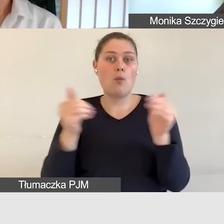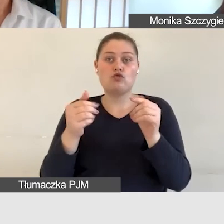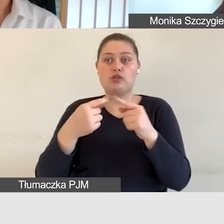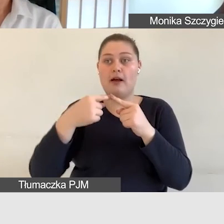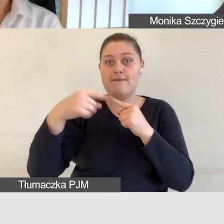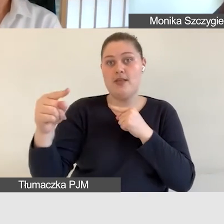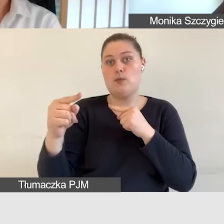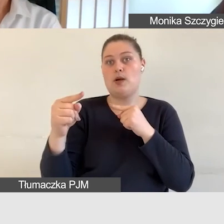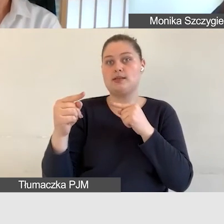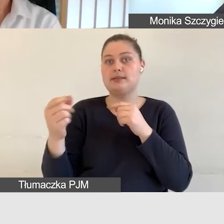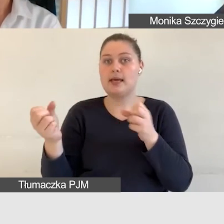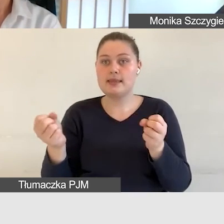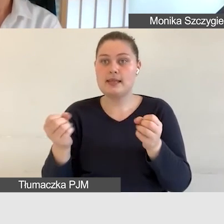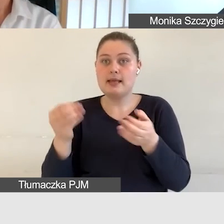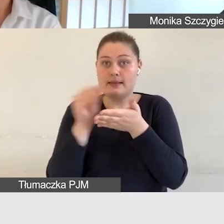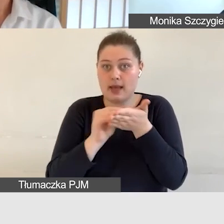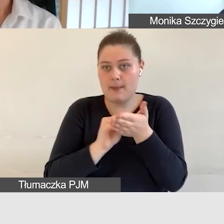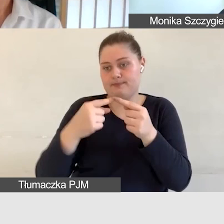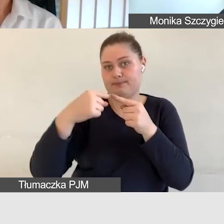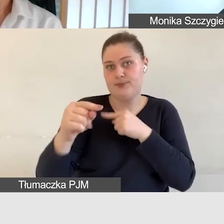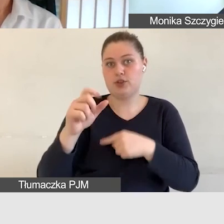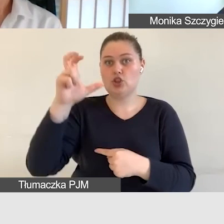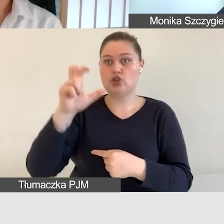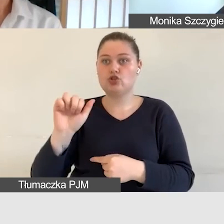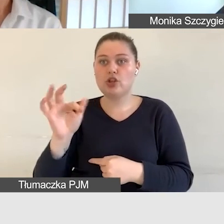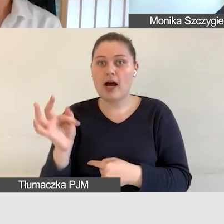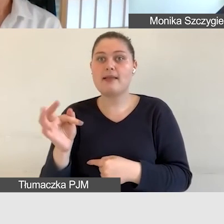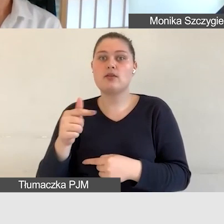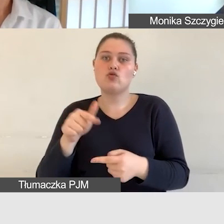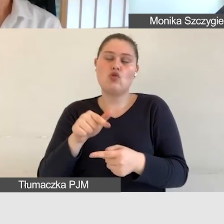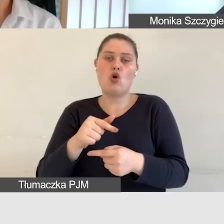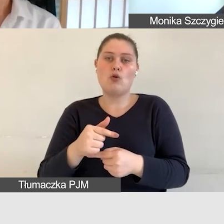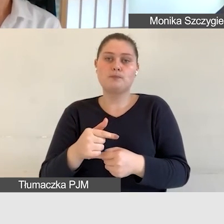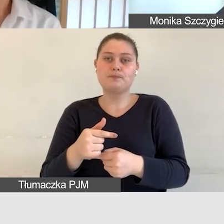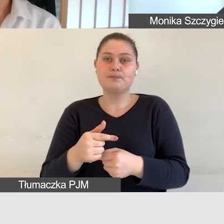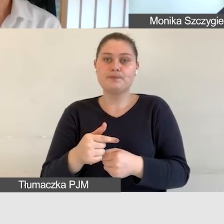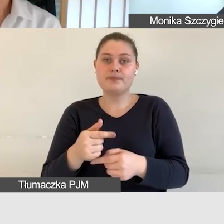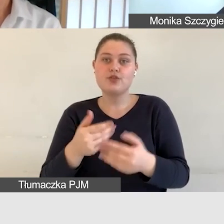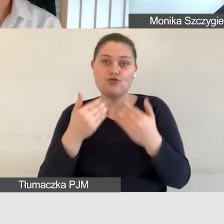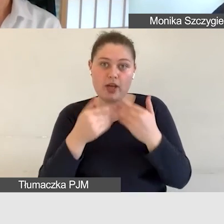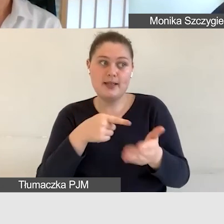bezpośrednio w formie pisemnej ułatwia studentom słabosłyszącym udział w zajęciach